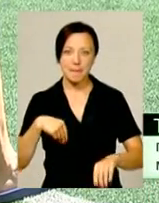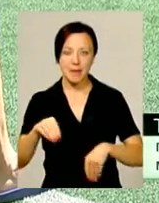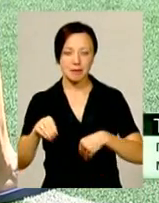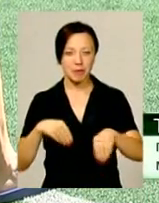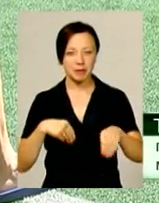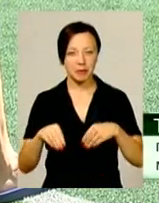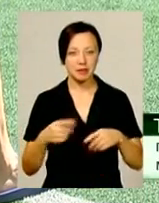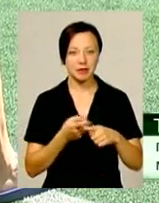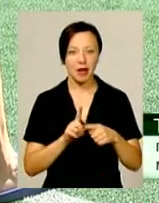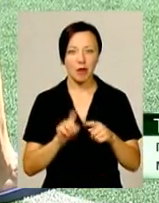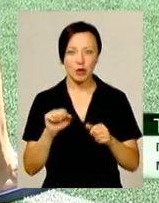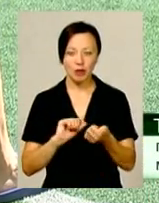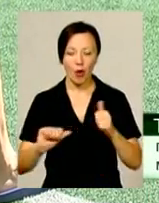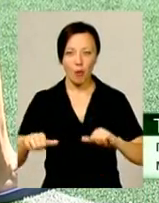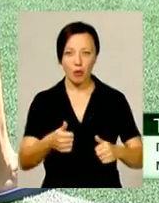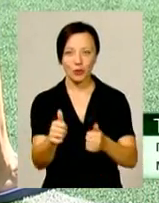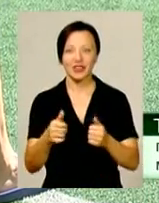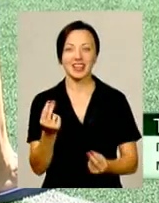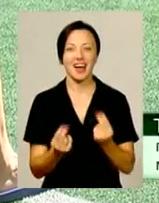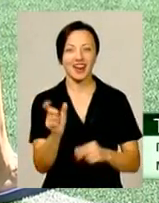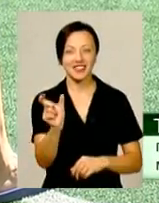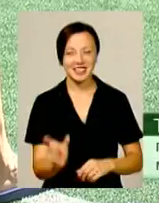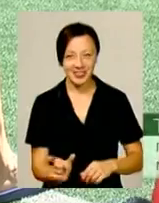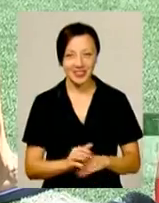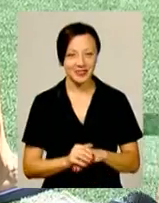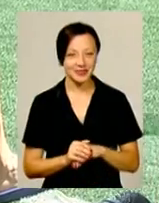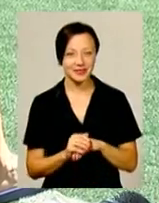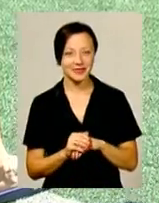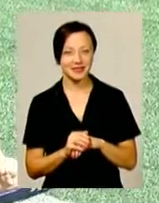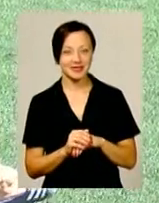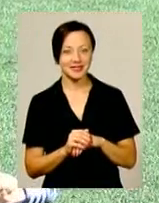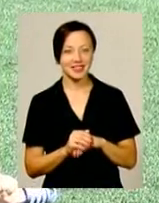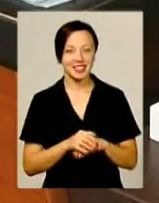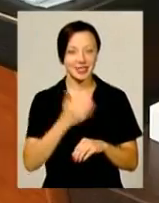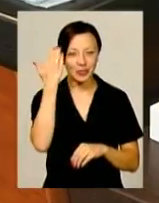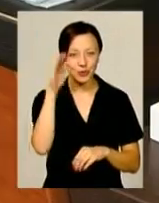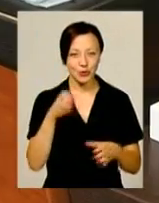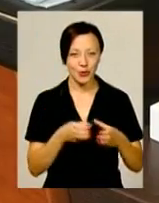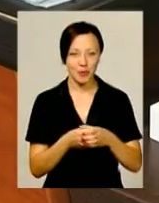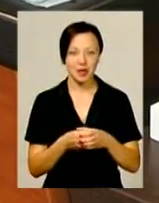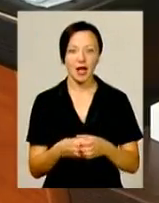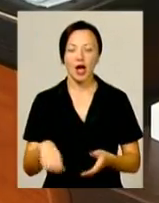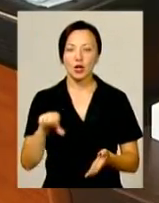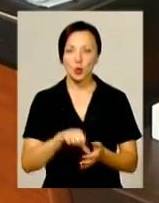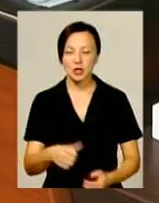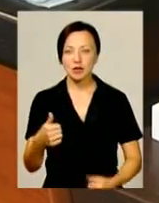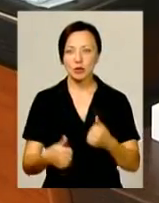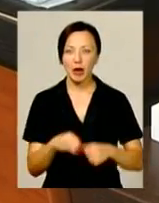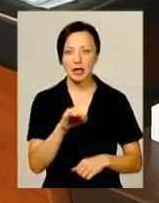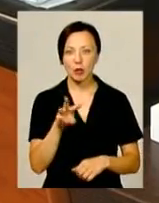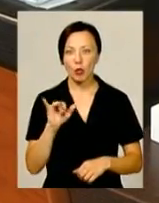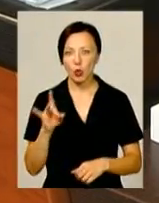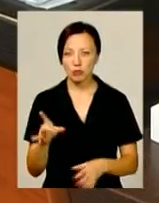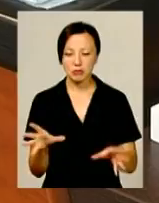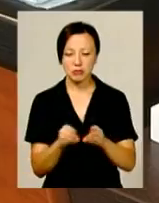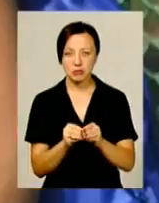можна обмотувати гравців чужої команди. До участі у турнірі Тимур, як і його